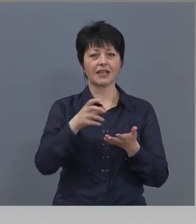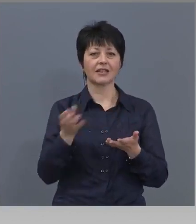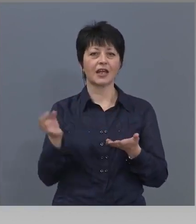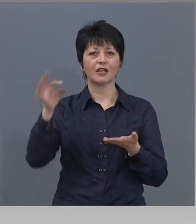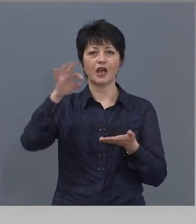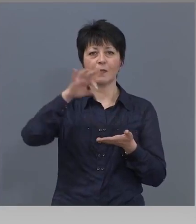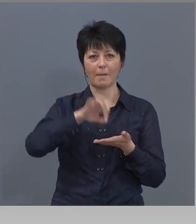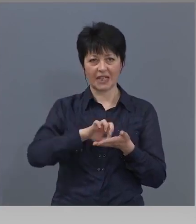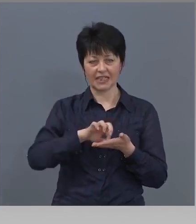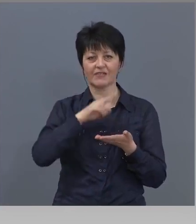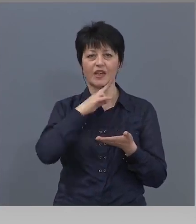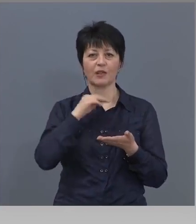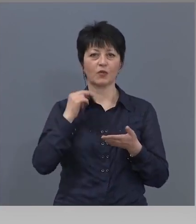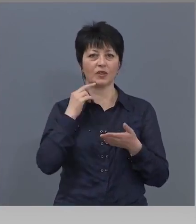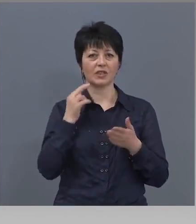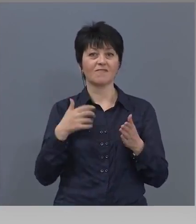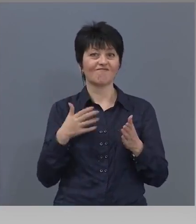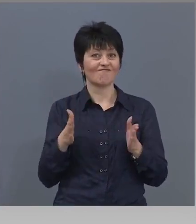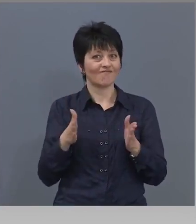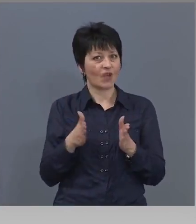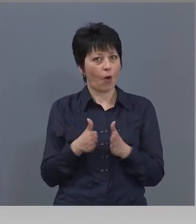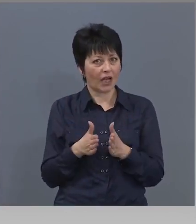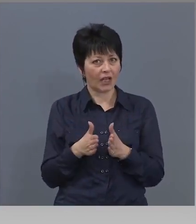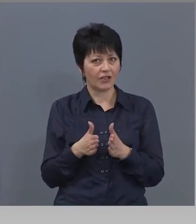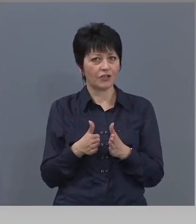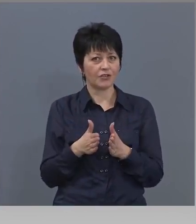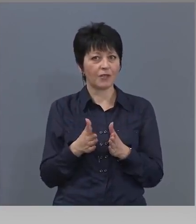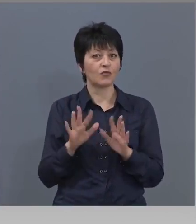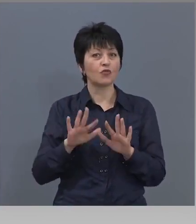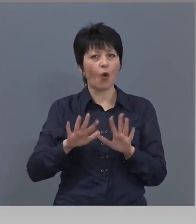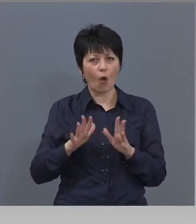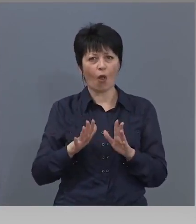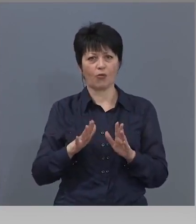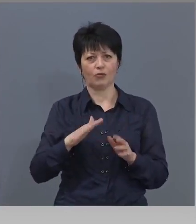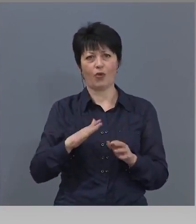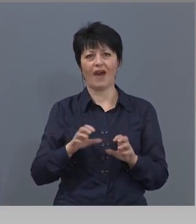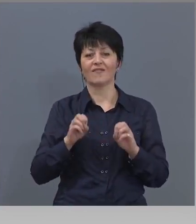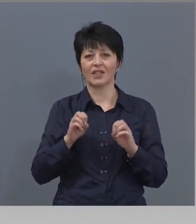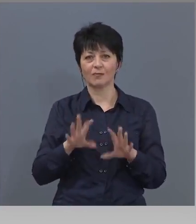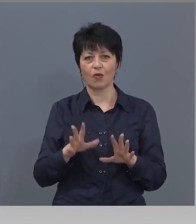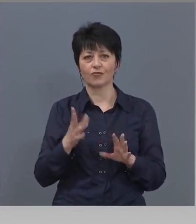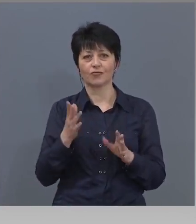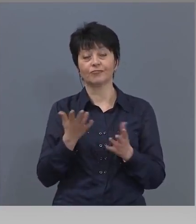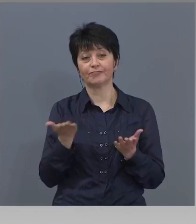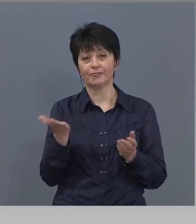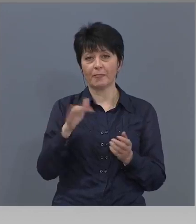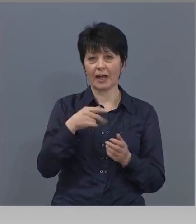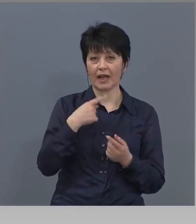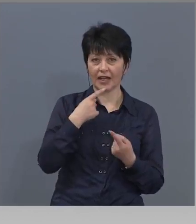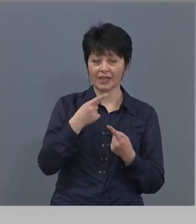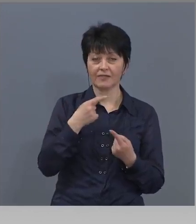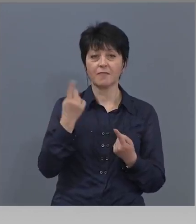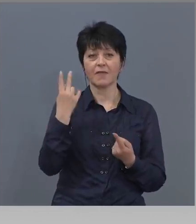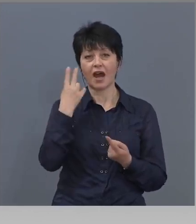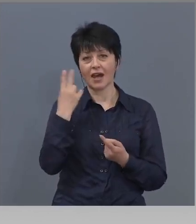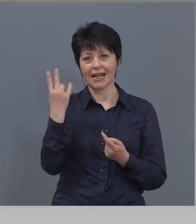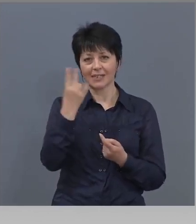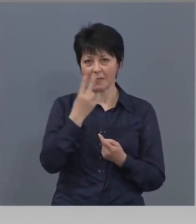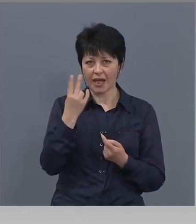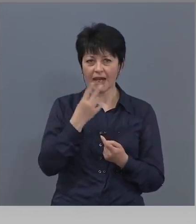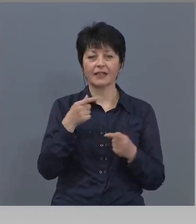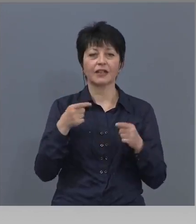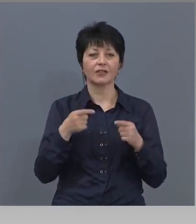да ограничим доколкото е възможно. Пак казвам, разберете, тук става въпрос за